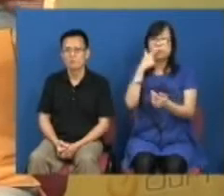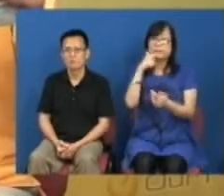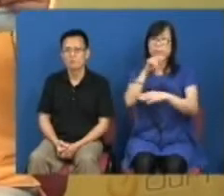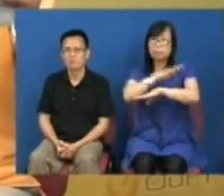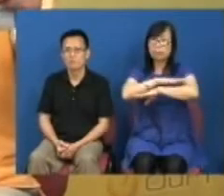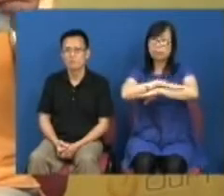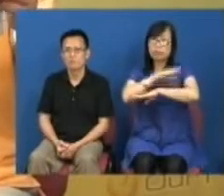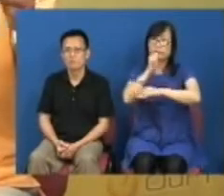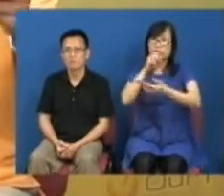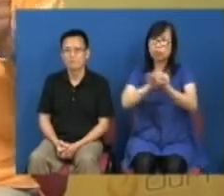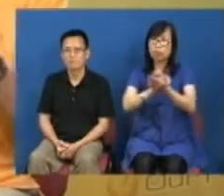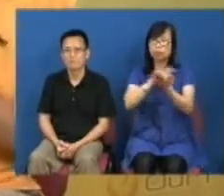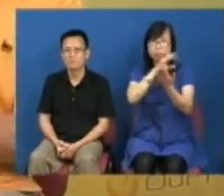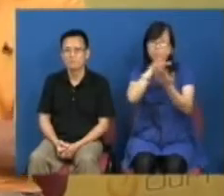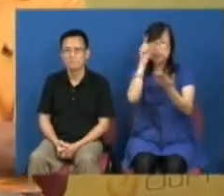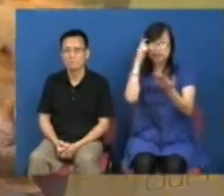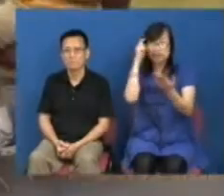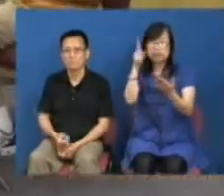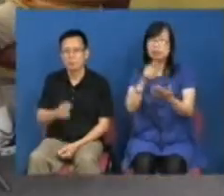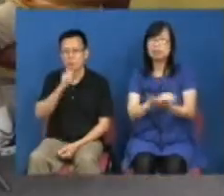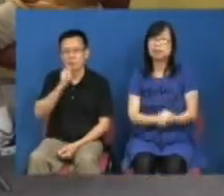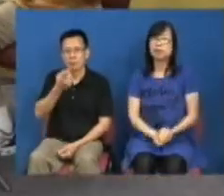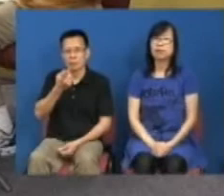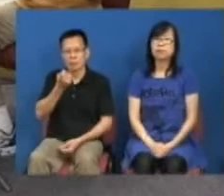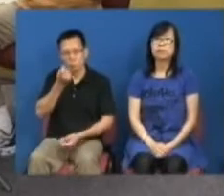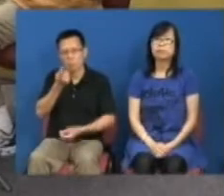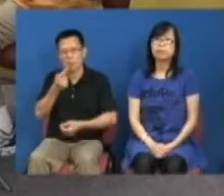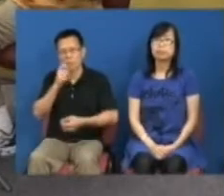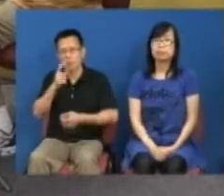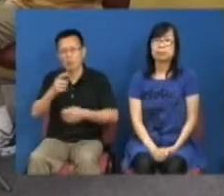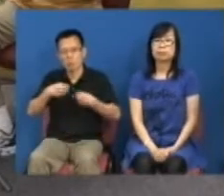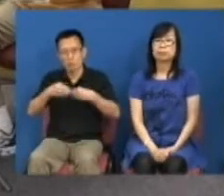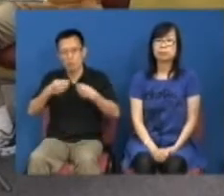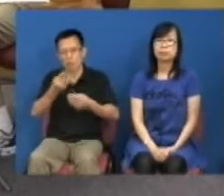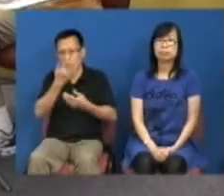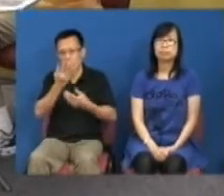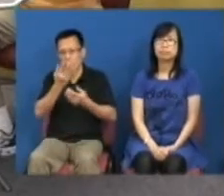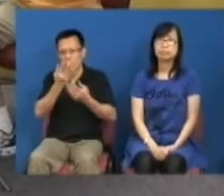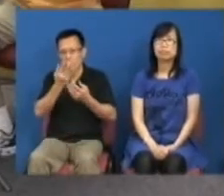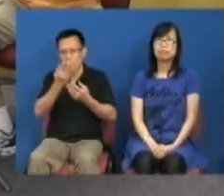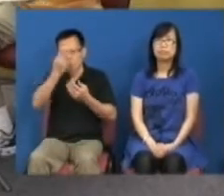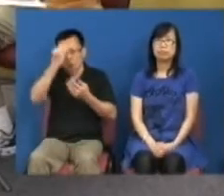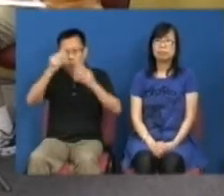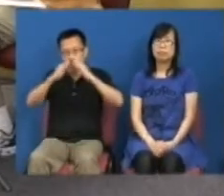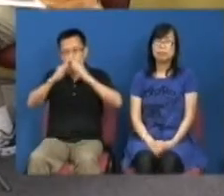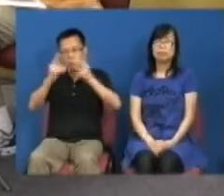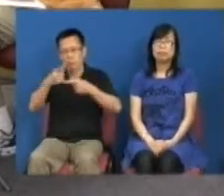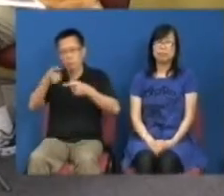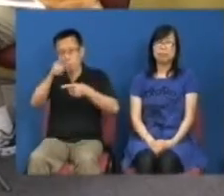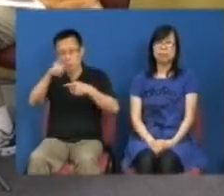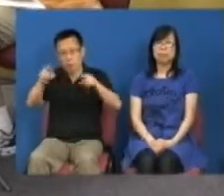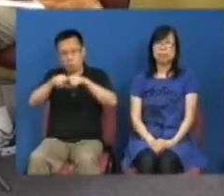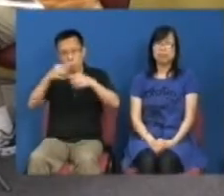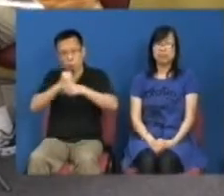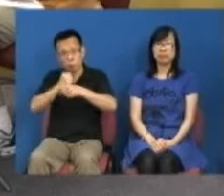不同的取态这几天我刚刚在教育学院跟你们的行家说一下如何和